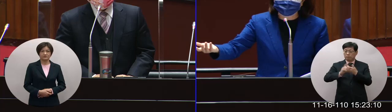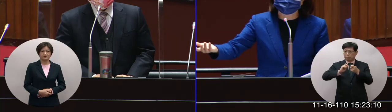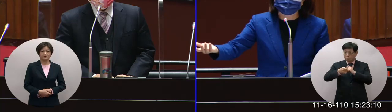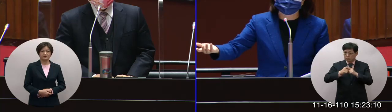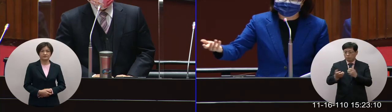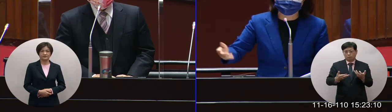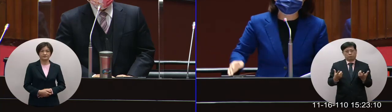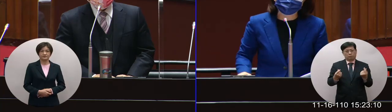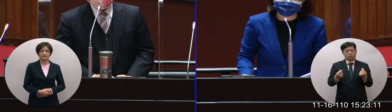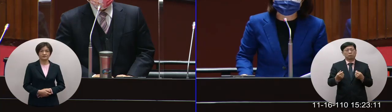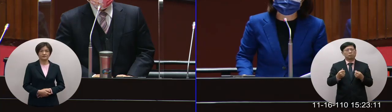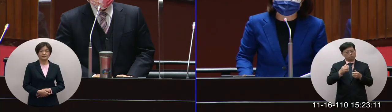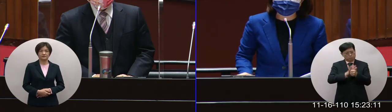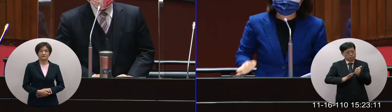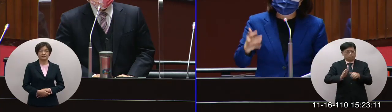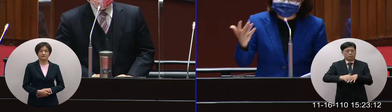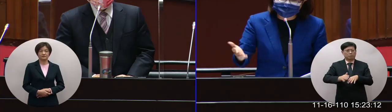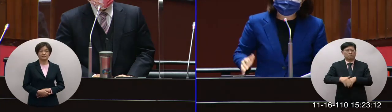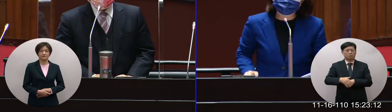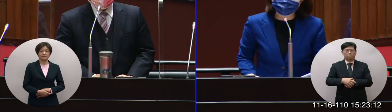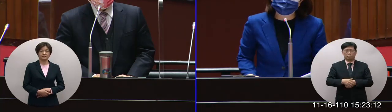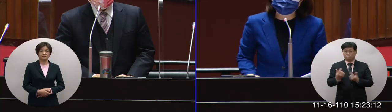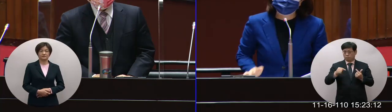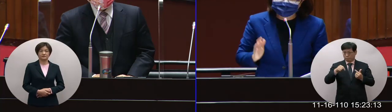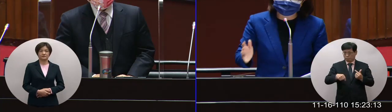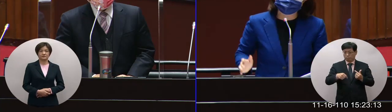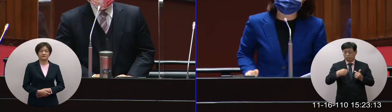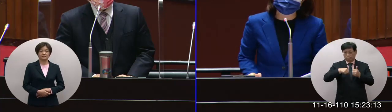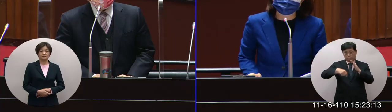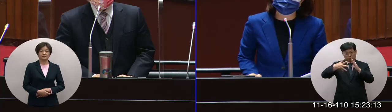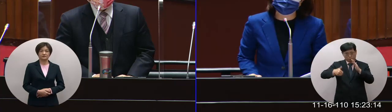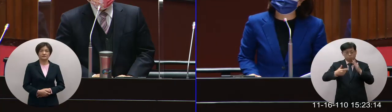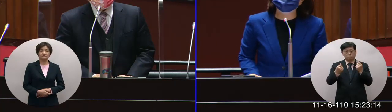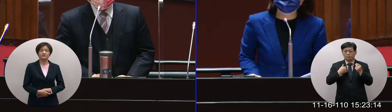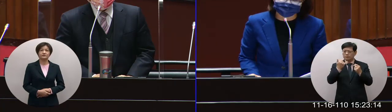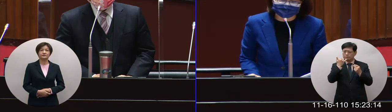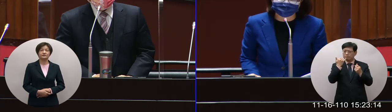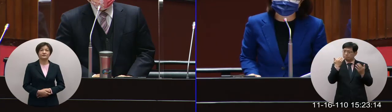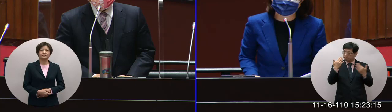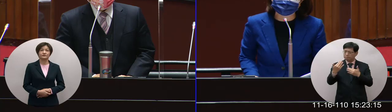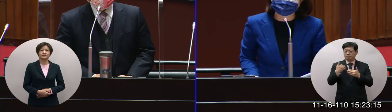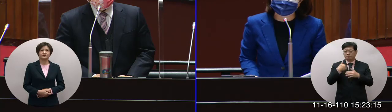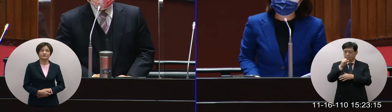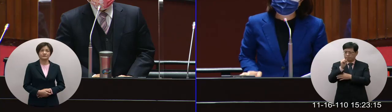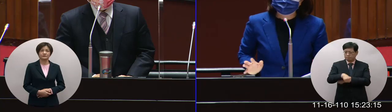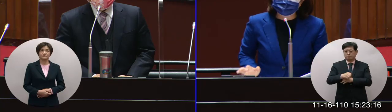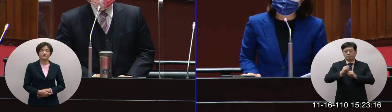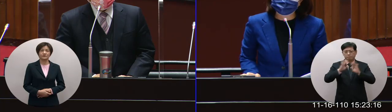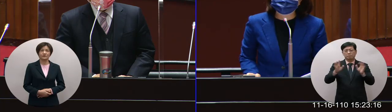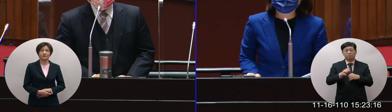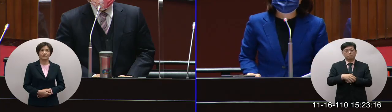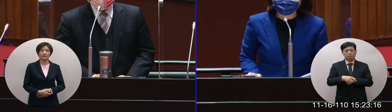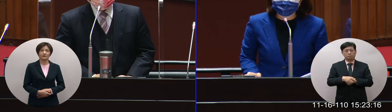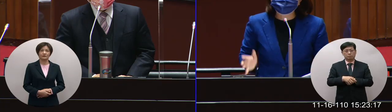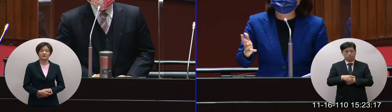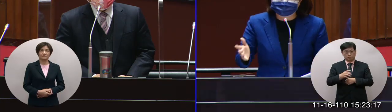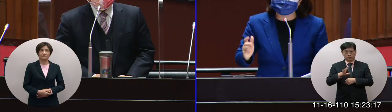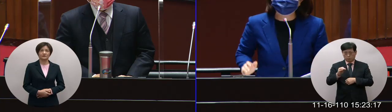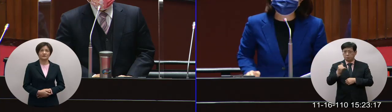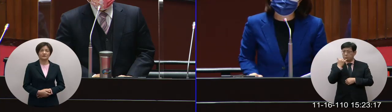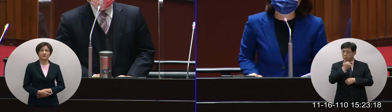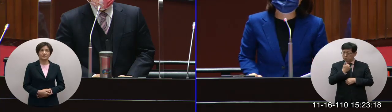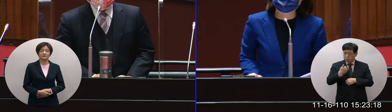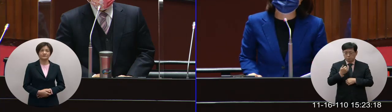務的部分絕對都有影響所以這個部分院長你是不是還是能夠比較清楚承諾大家一下這個部分有沒有